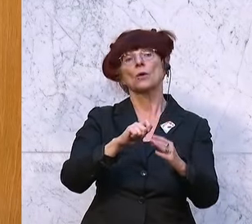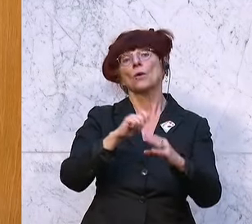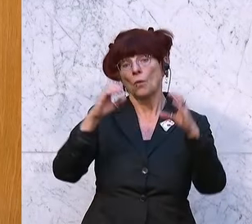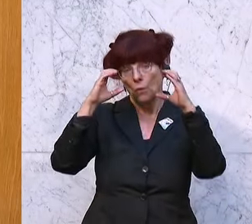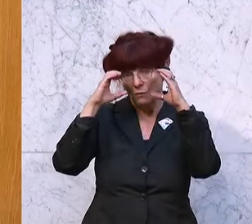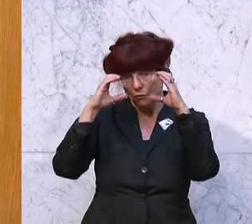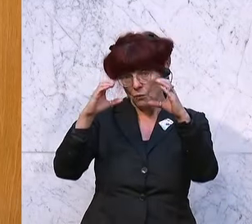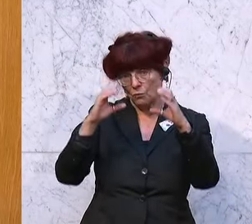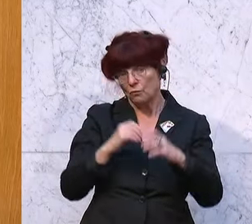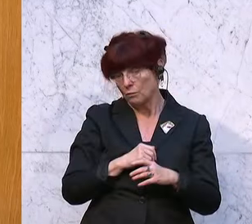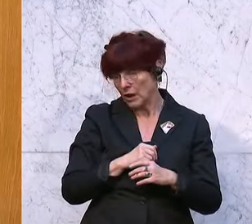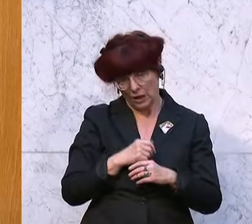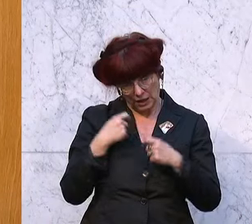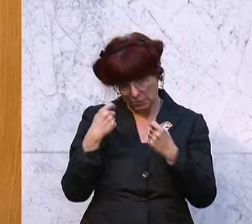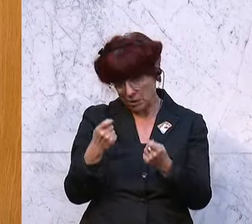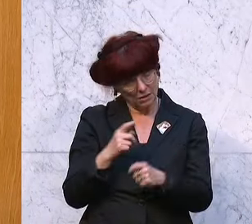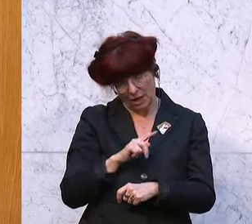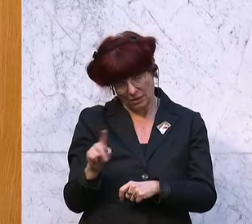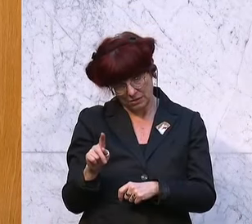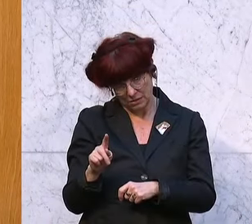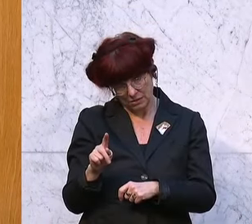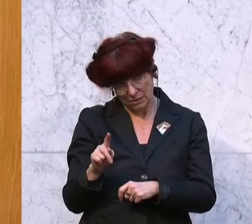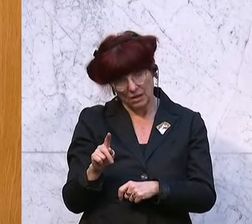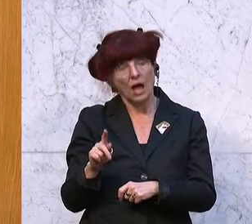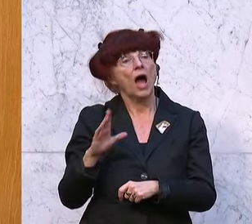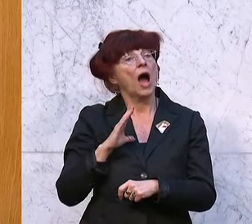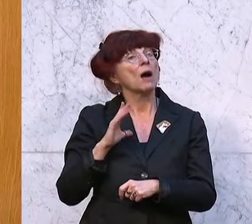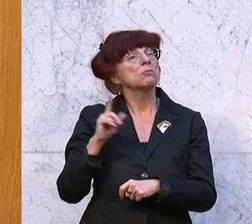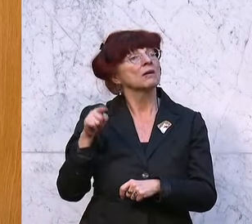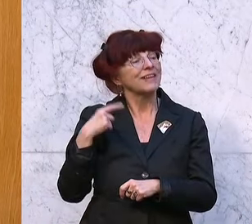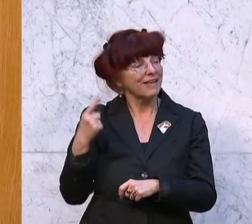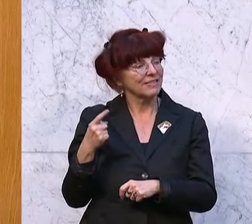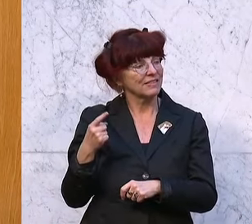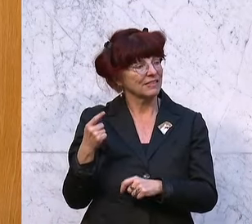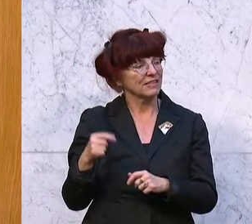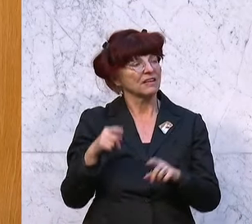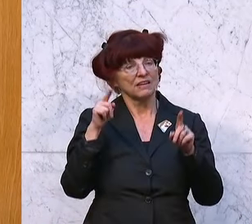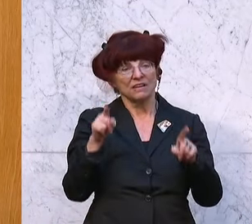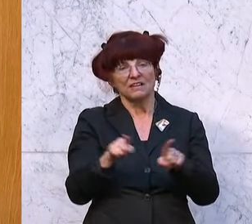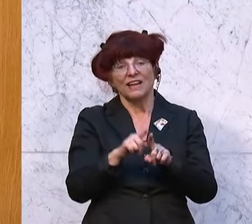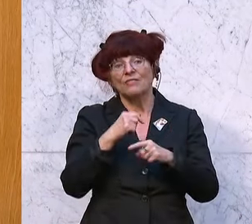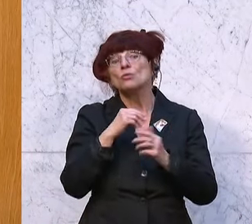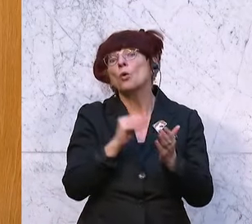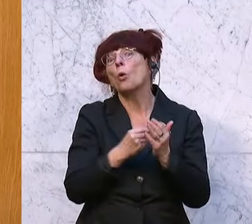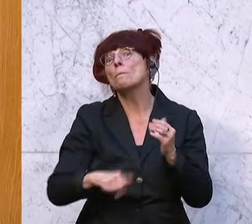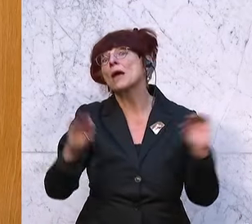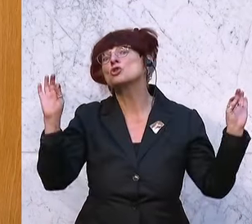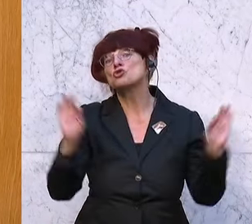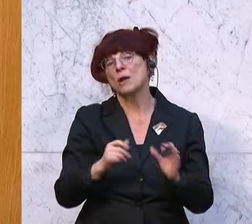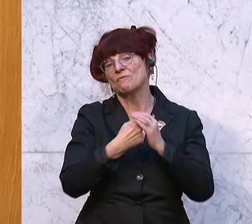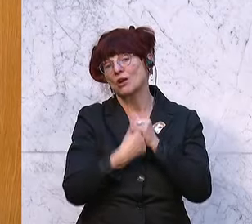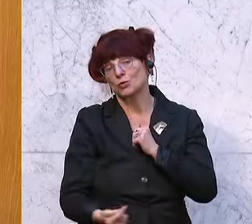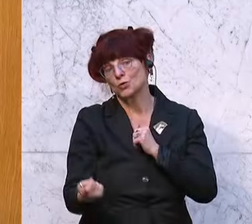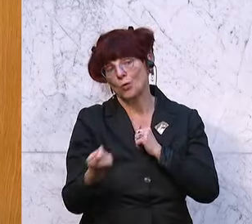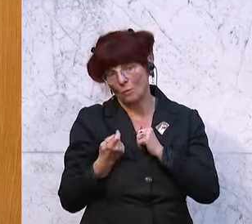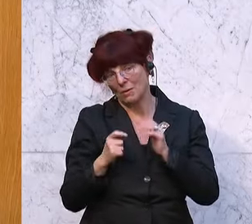Volkspartei gemacht. Das werden Sie im Übrigen eh nicht mehr tun. Aber dann wäre Ihnen auch noch diese Schlappe ganz, ganz anders ausgegangen. Und das ist